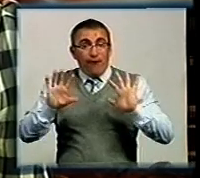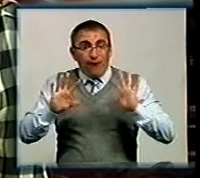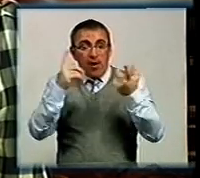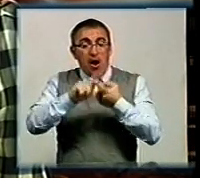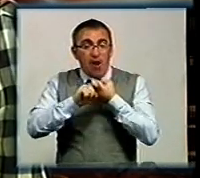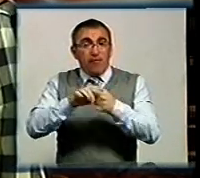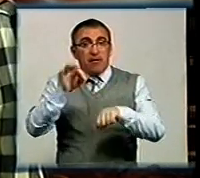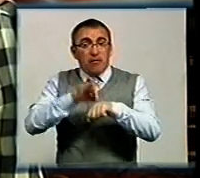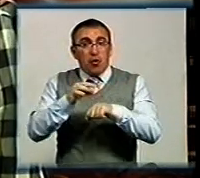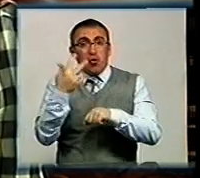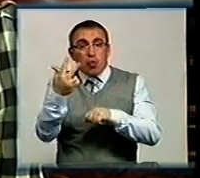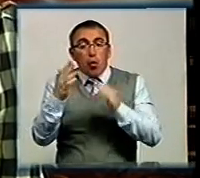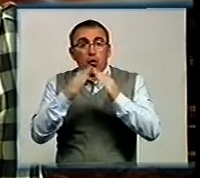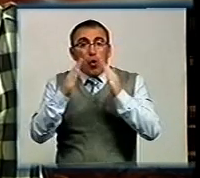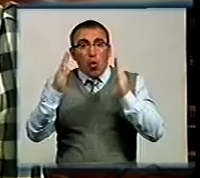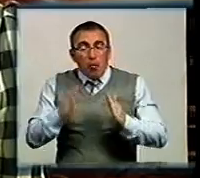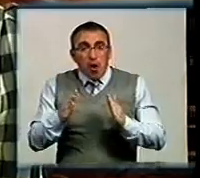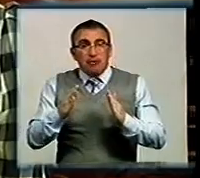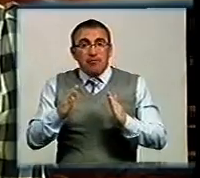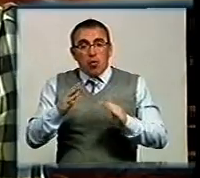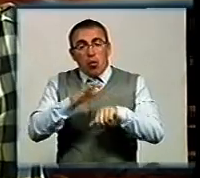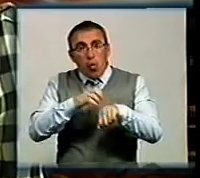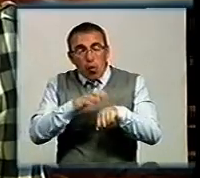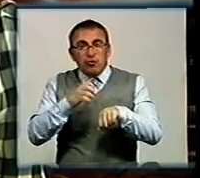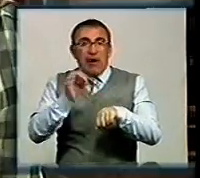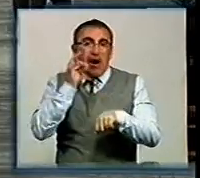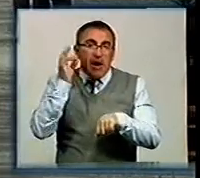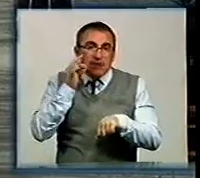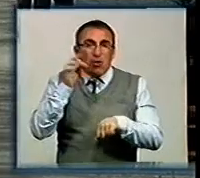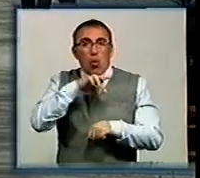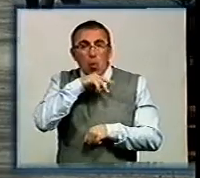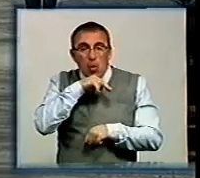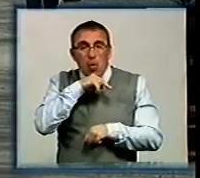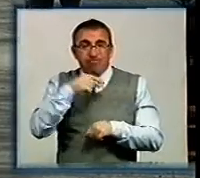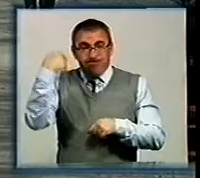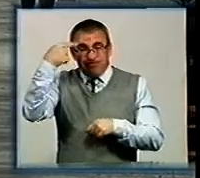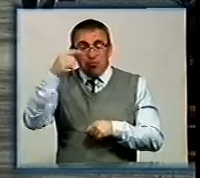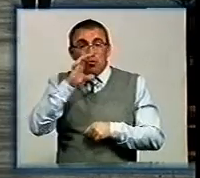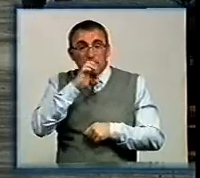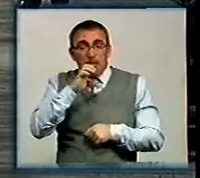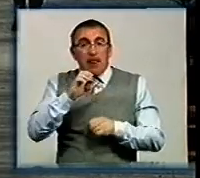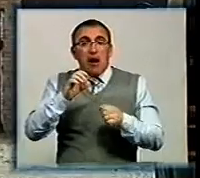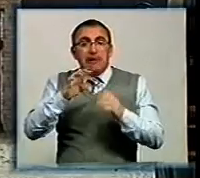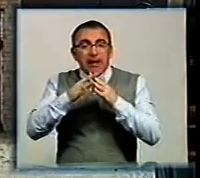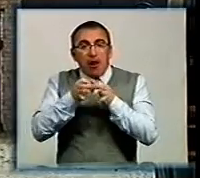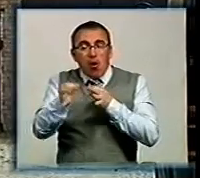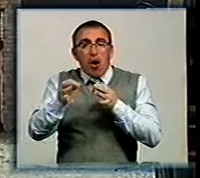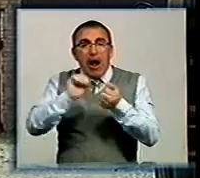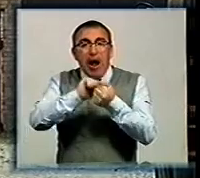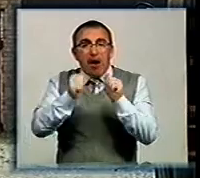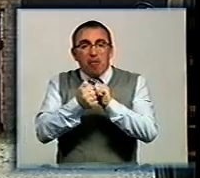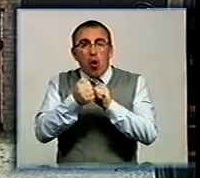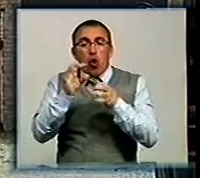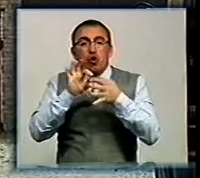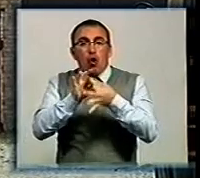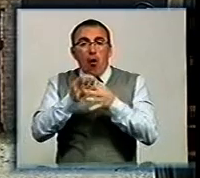захворювання в трьох домашніх собак – кози та кішки, кішки та лисиці. Найбільше скажених тварин зафіксували у селі Кам'янеччину в Архангельському району,